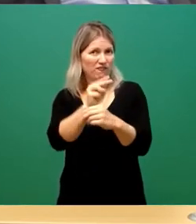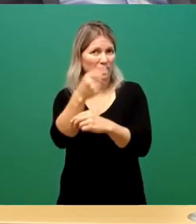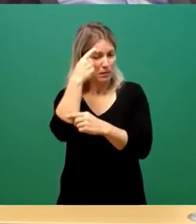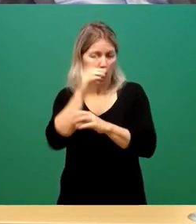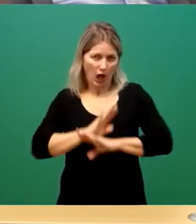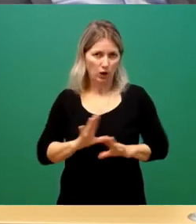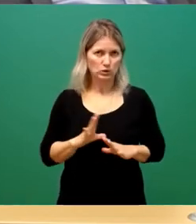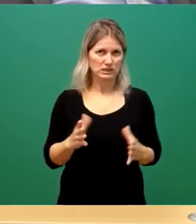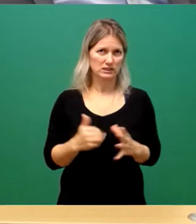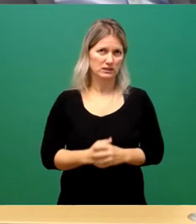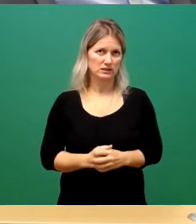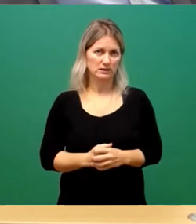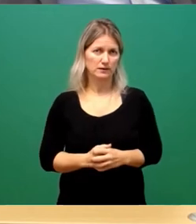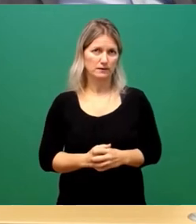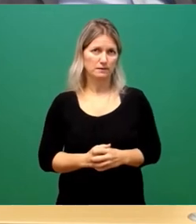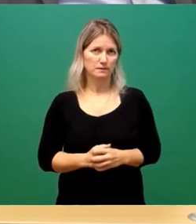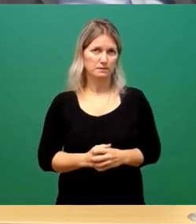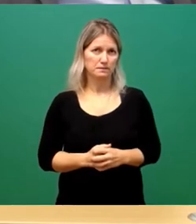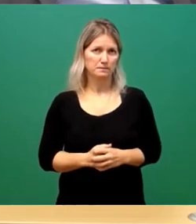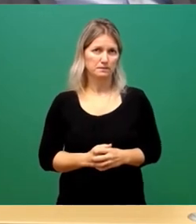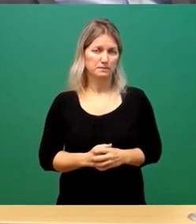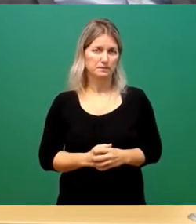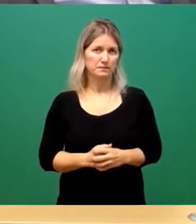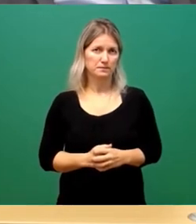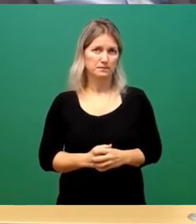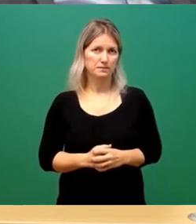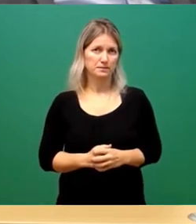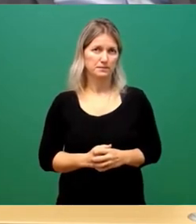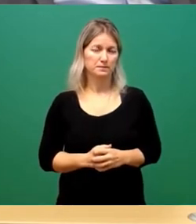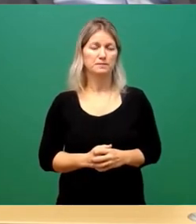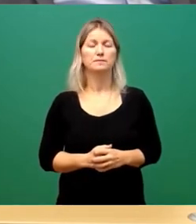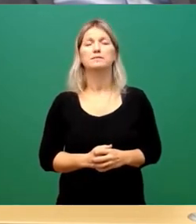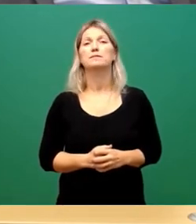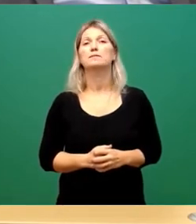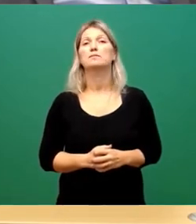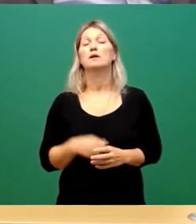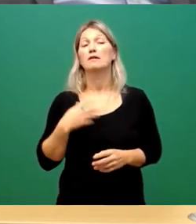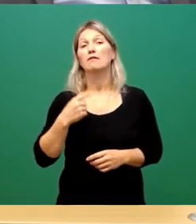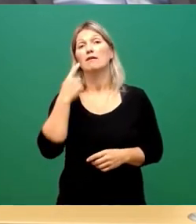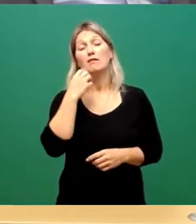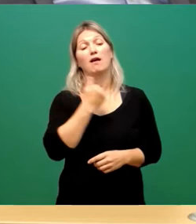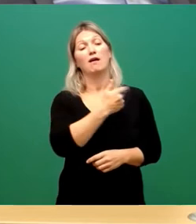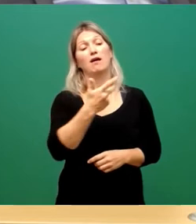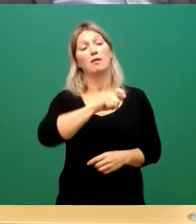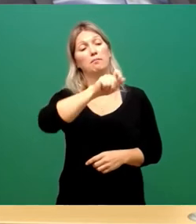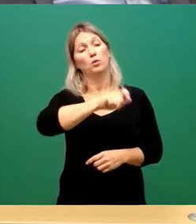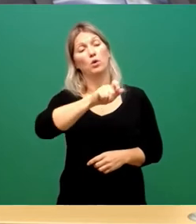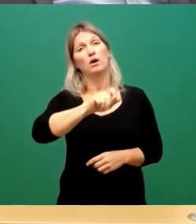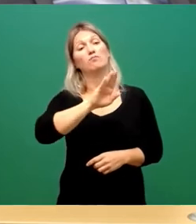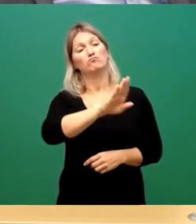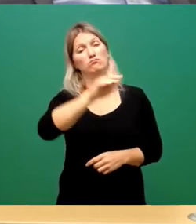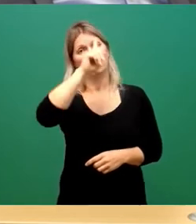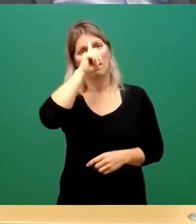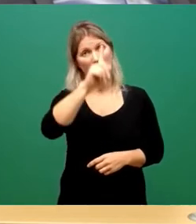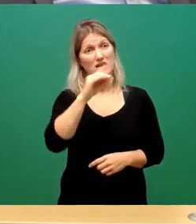Und ich glaube schon, dass die Bürger wissen, was an Problemen im Moment zu bewältigen